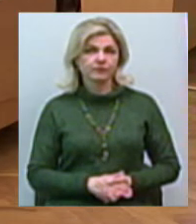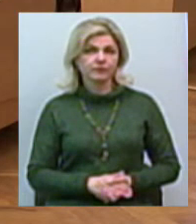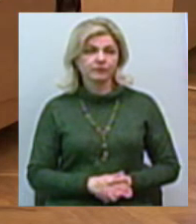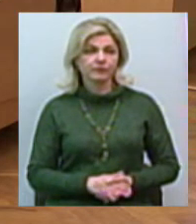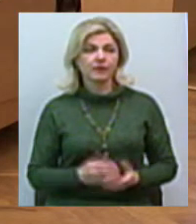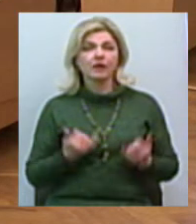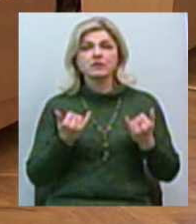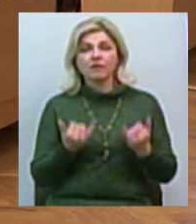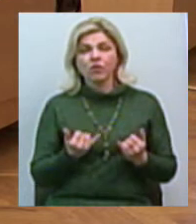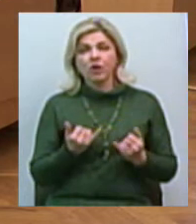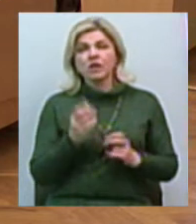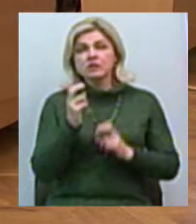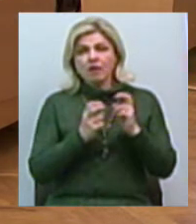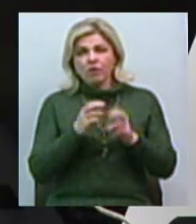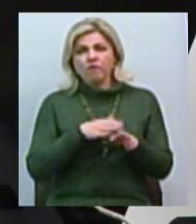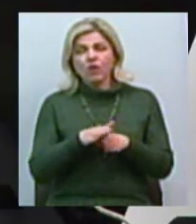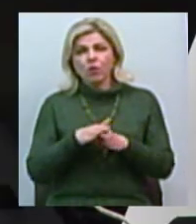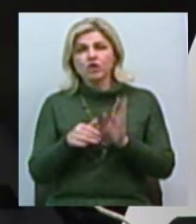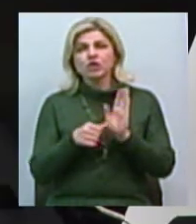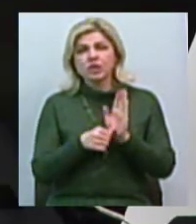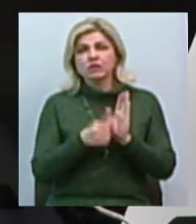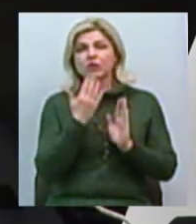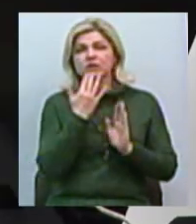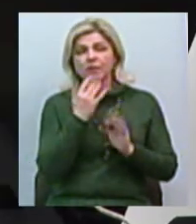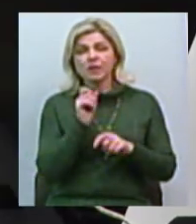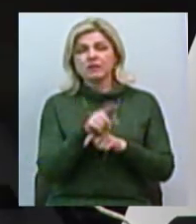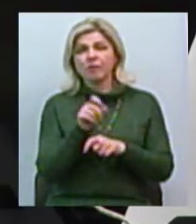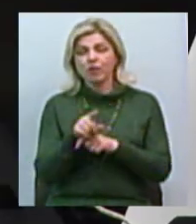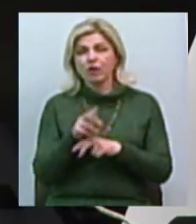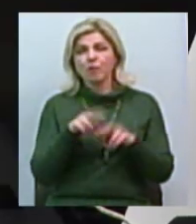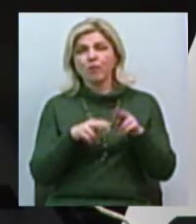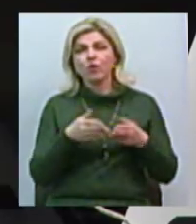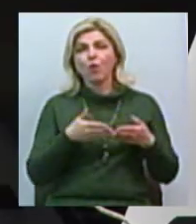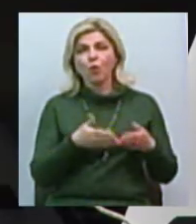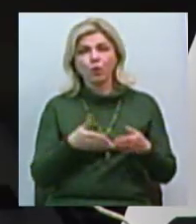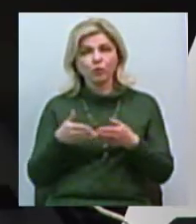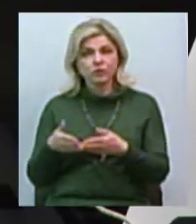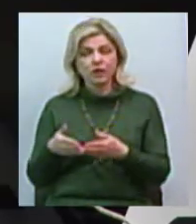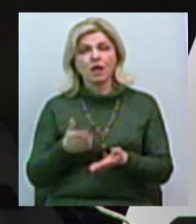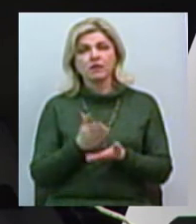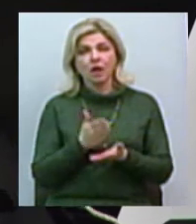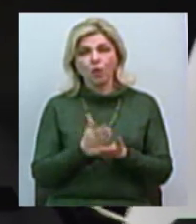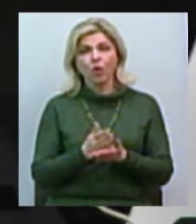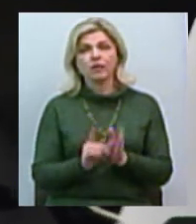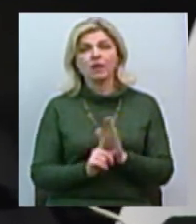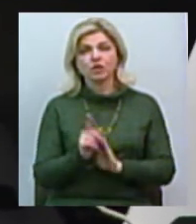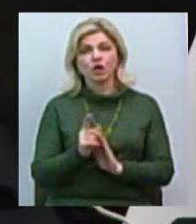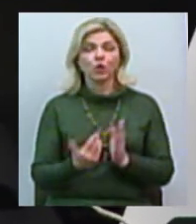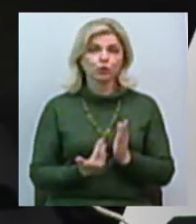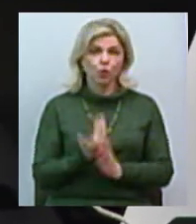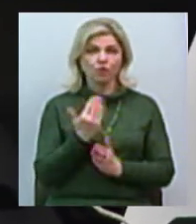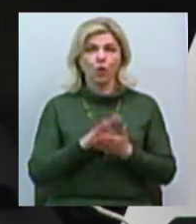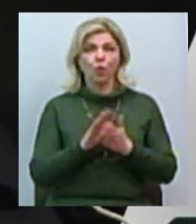Сьогодні завод виконує 6 іноземних замовлень по будівництву корпусів суден, а також знаходиться на стадії укладення нового значного